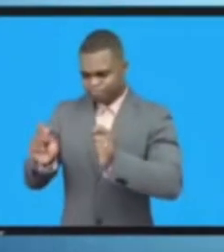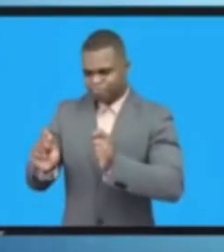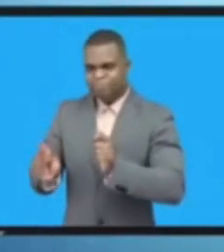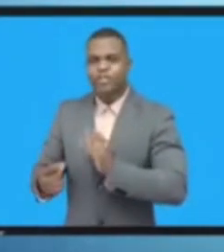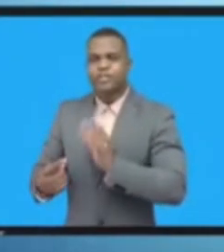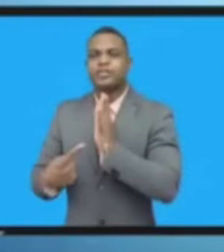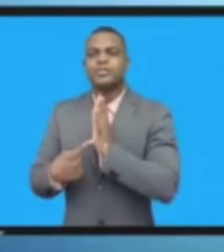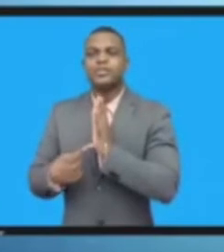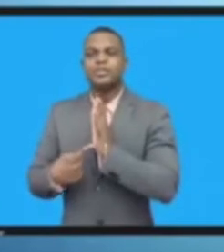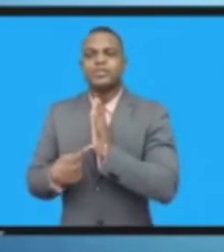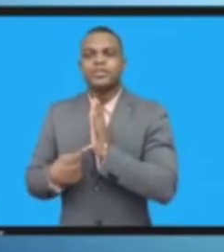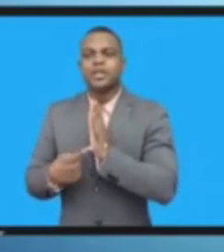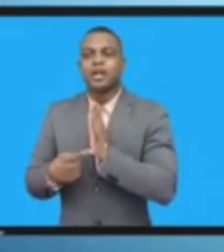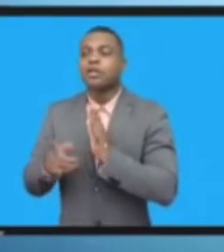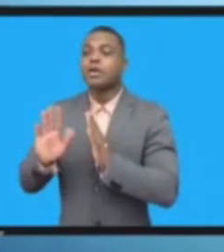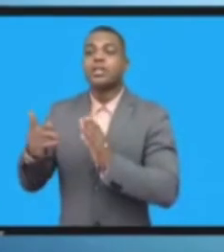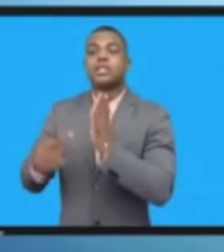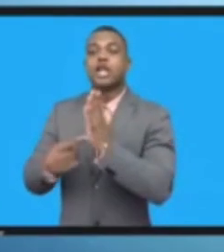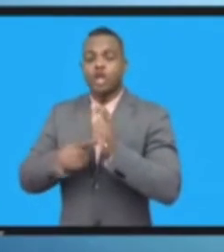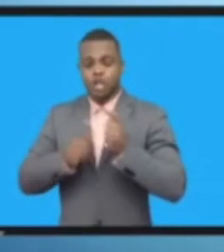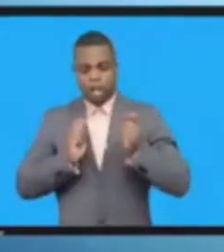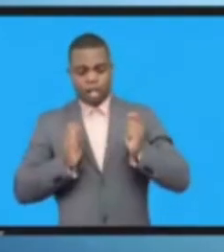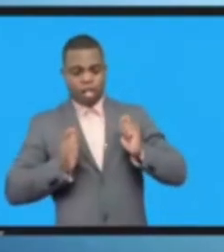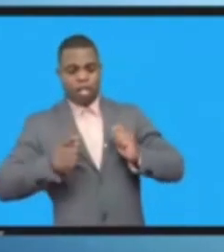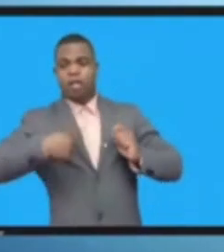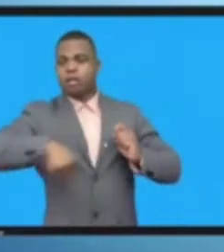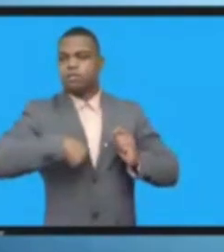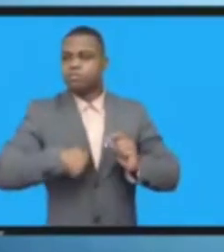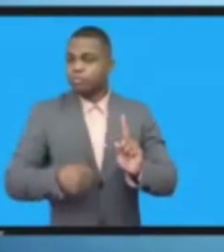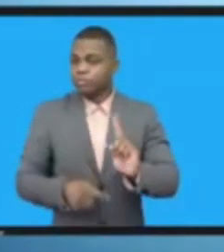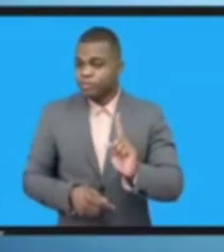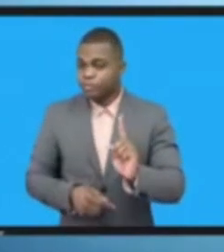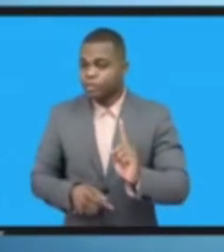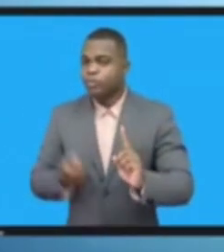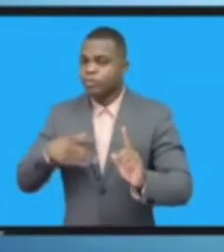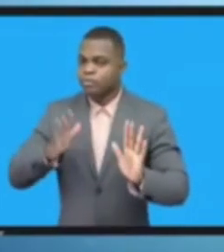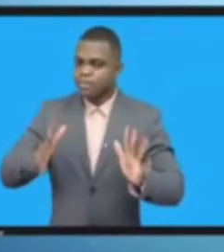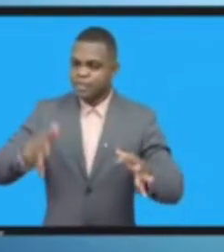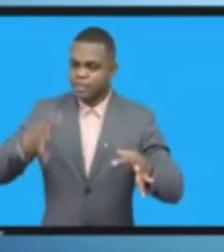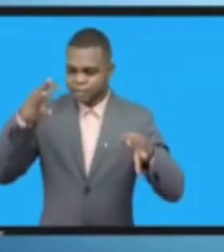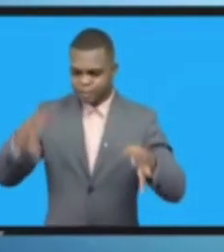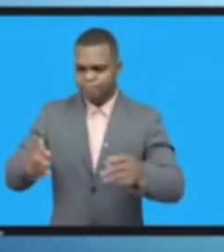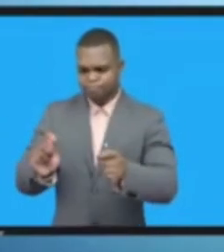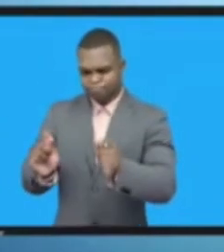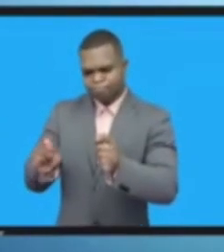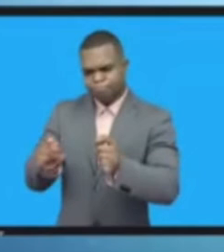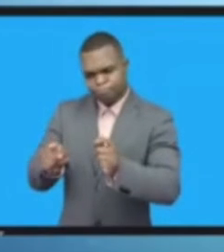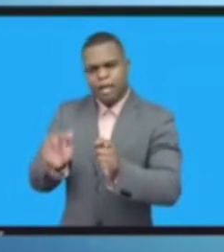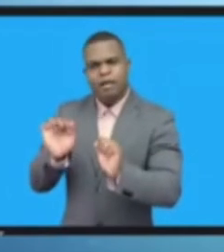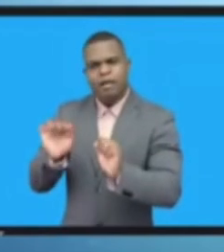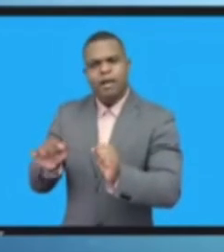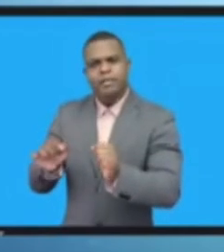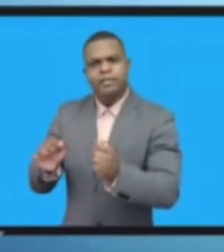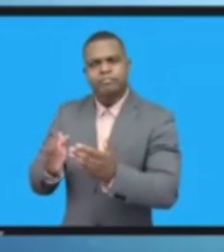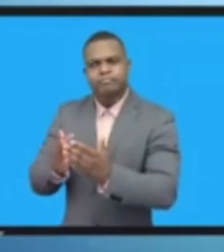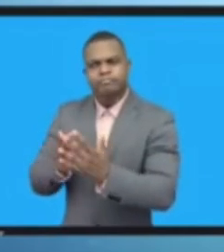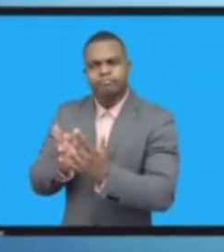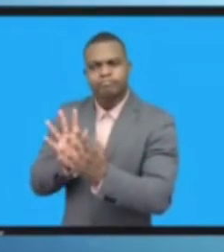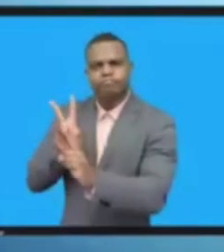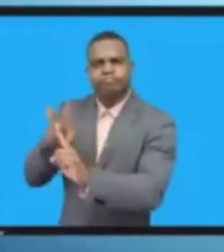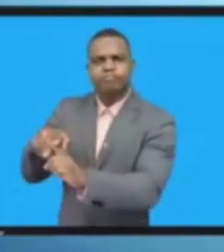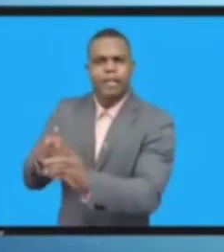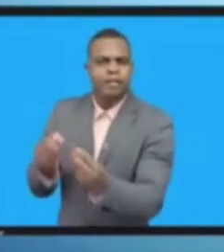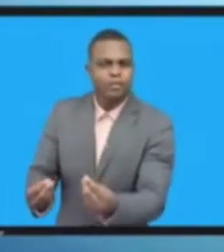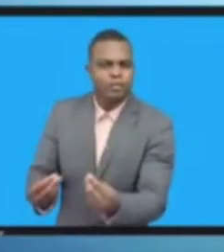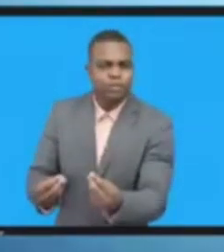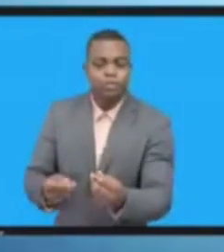أمامنا فرصة سانحة لدينا التزام نطلع به أن نعمل سوياً من أجل أن نصيغى المستقبل